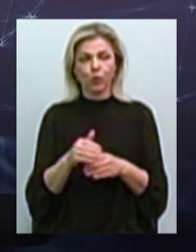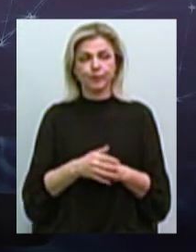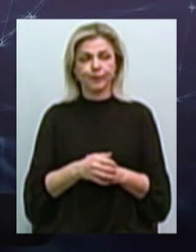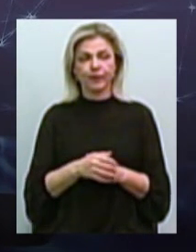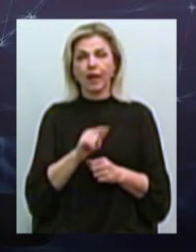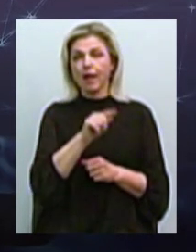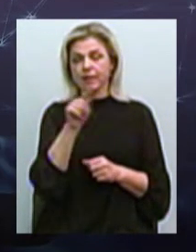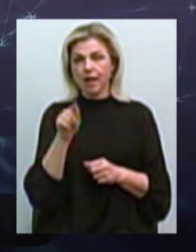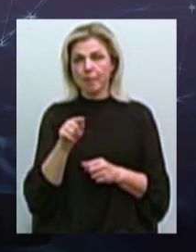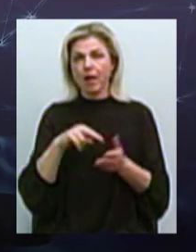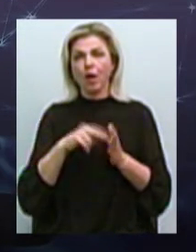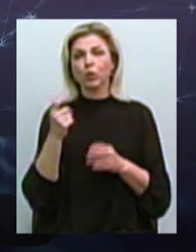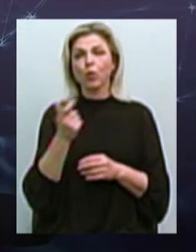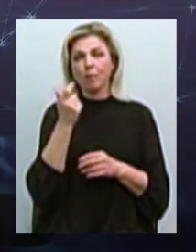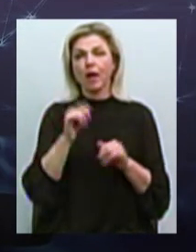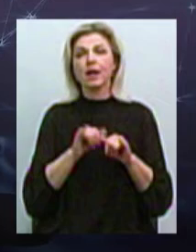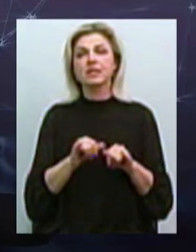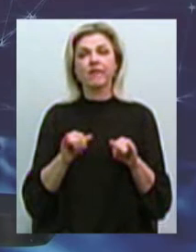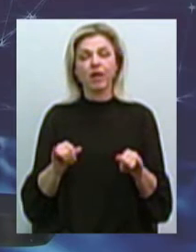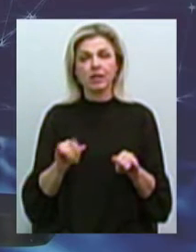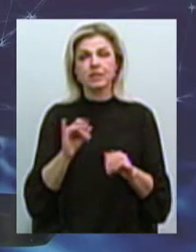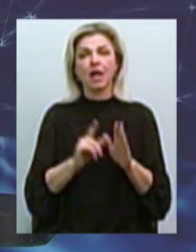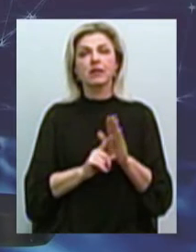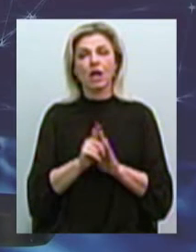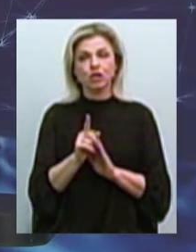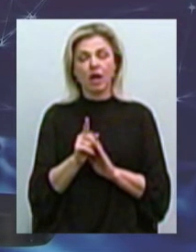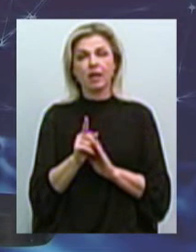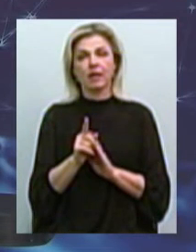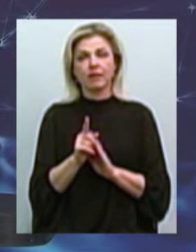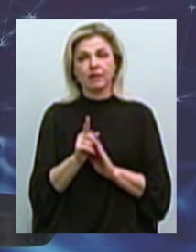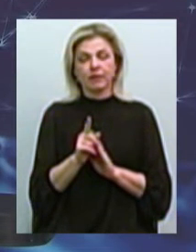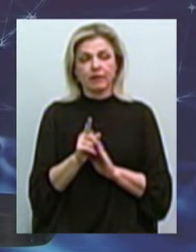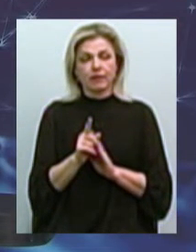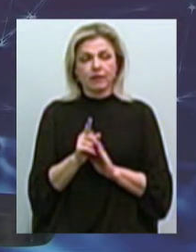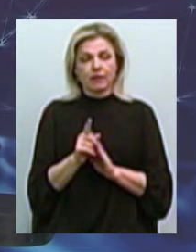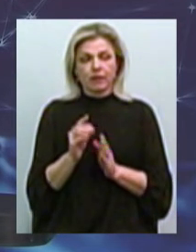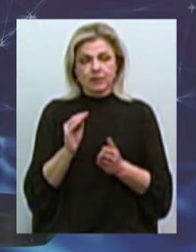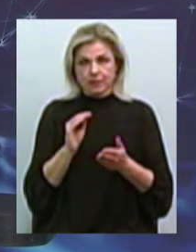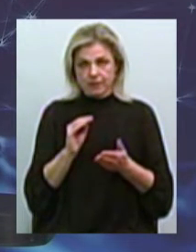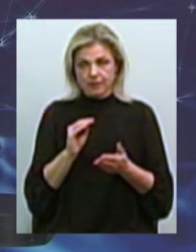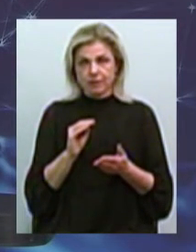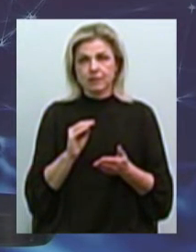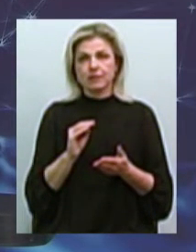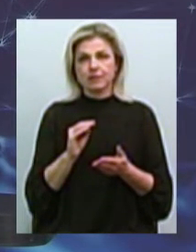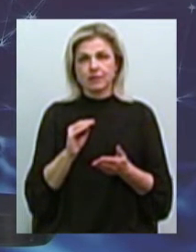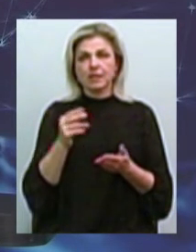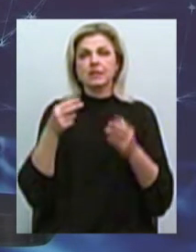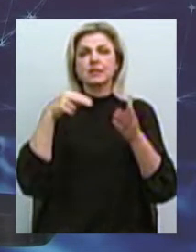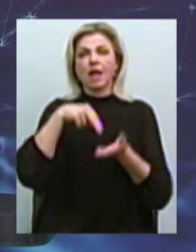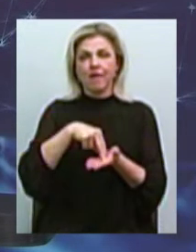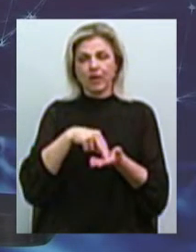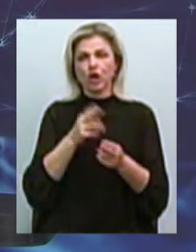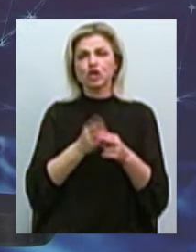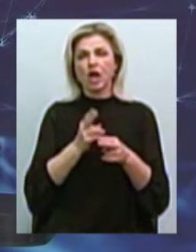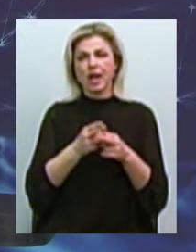економіка розвивалась, і вже, ну, відзначально ставили, ви ж понимаєте, такі, ну, реально, там, жлезні ящики, будки,